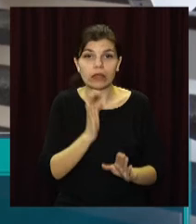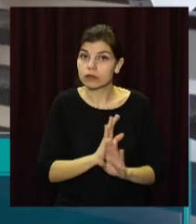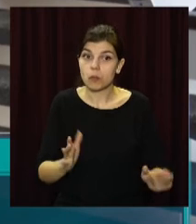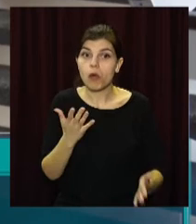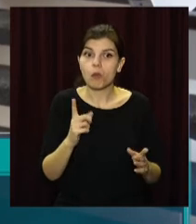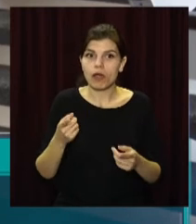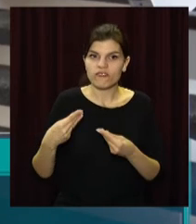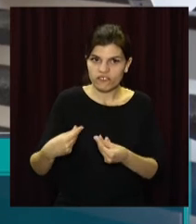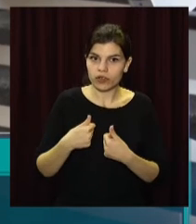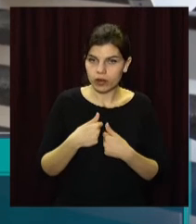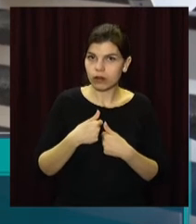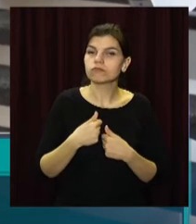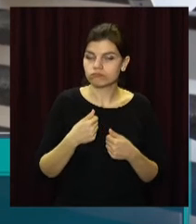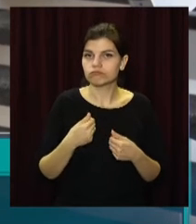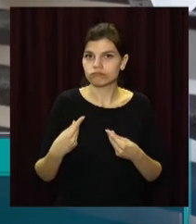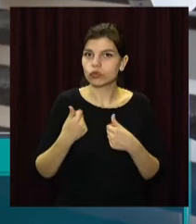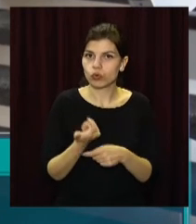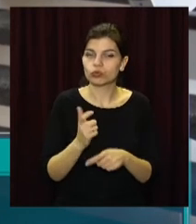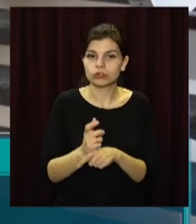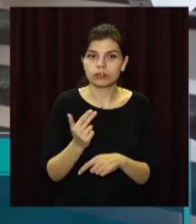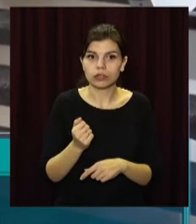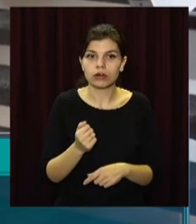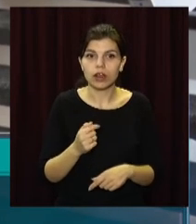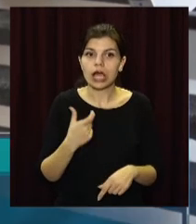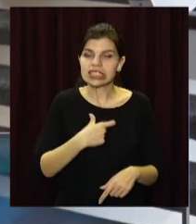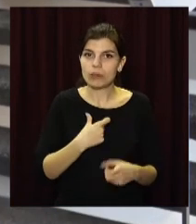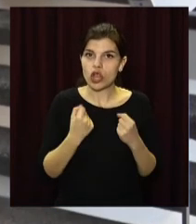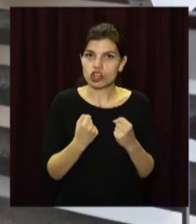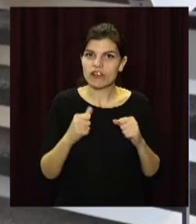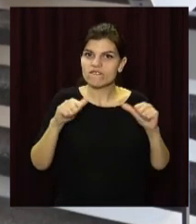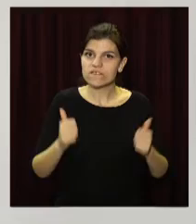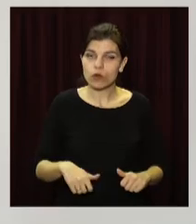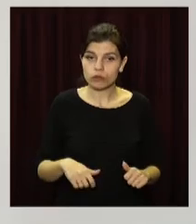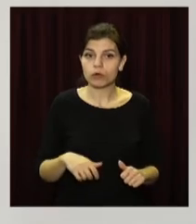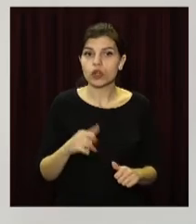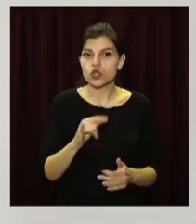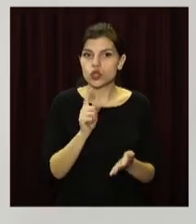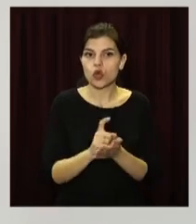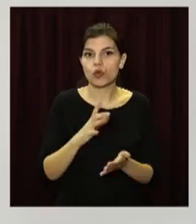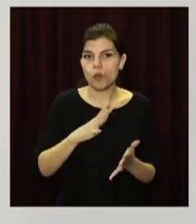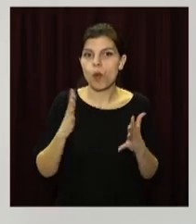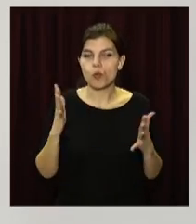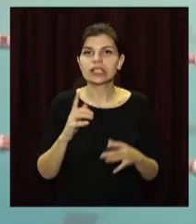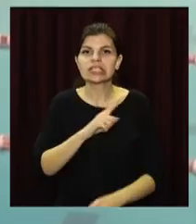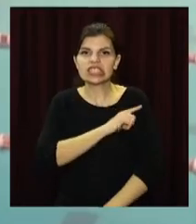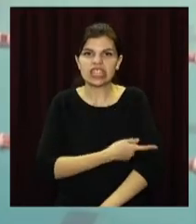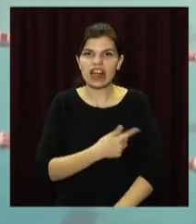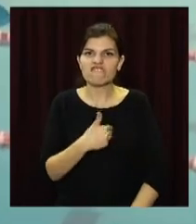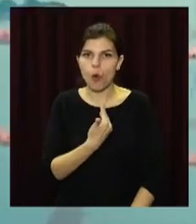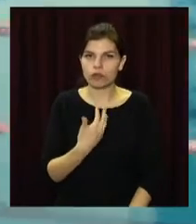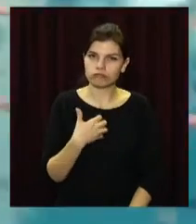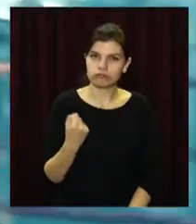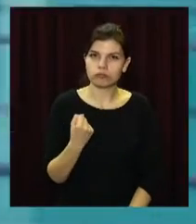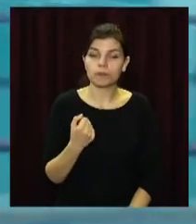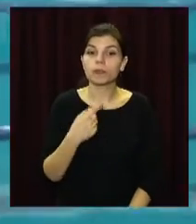– це теж дуже велике значення. І треба себе тримати в формі. І має бути великого силу волі. З початку